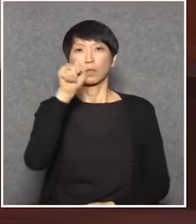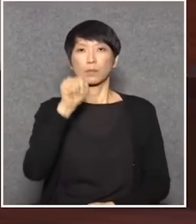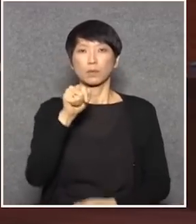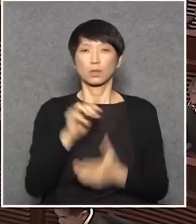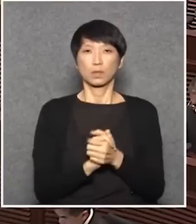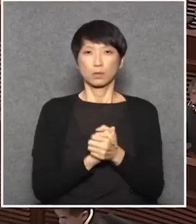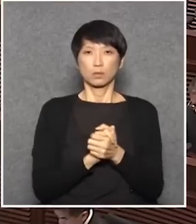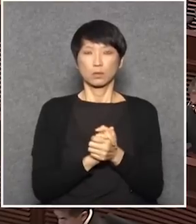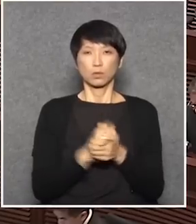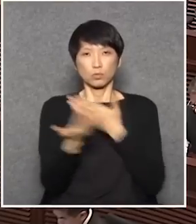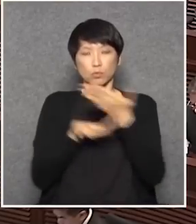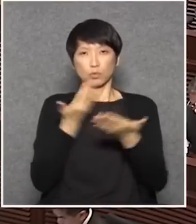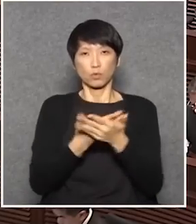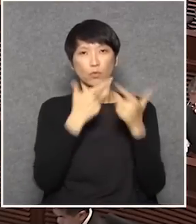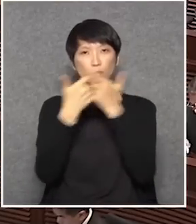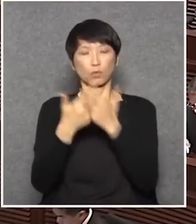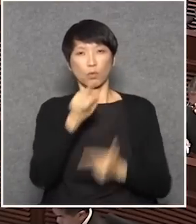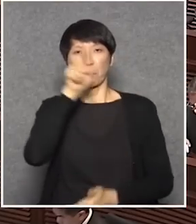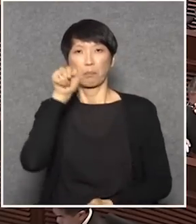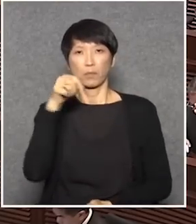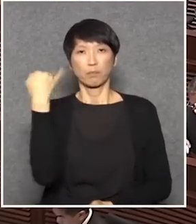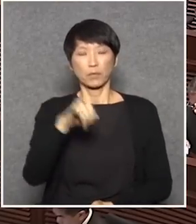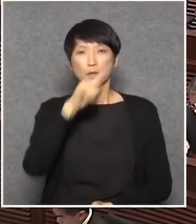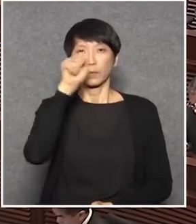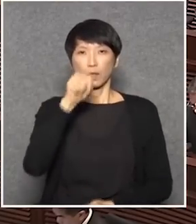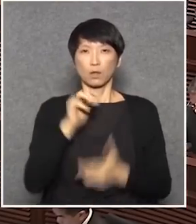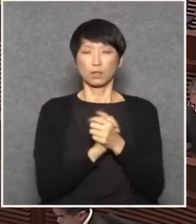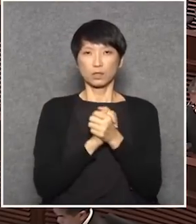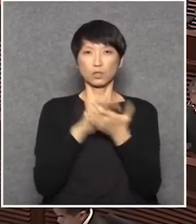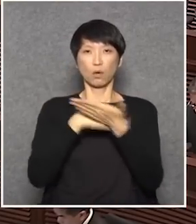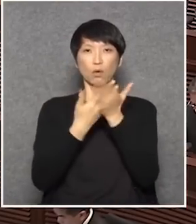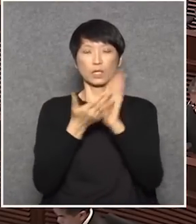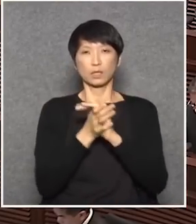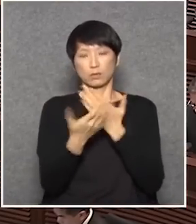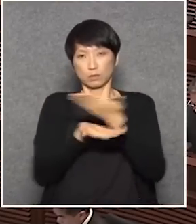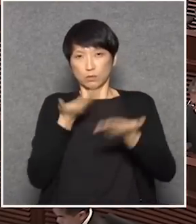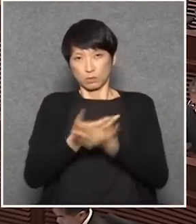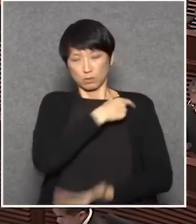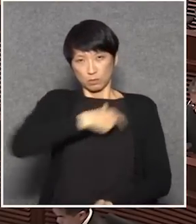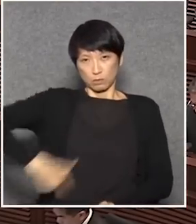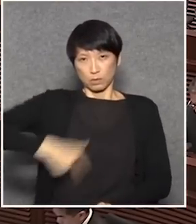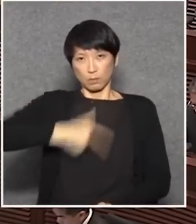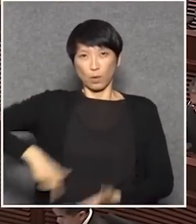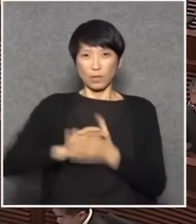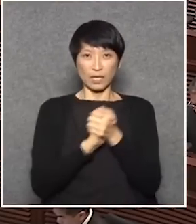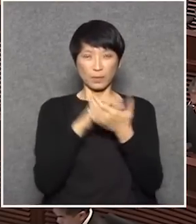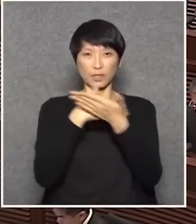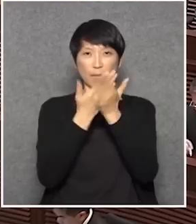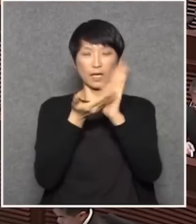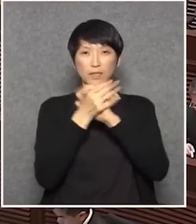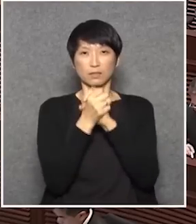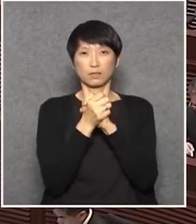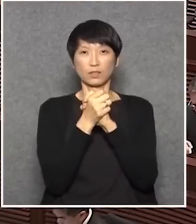重複討論為何很簡單如果剛才幾位重複發言的議員不要針對一項重複